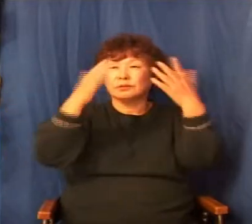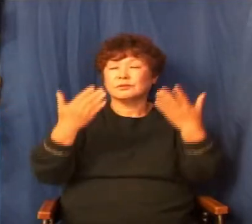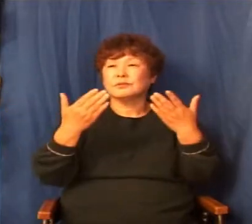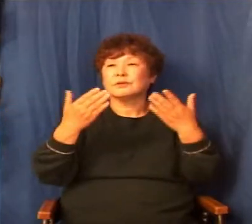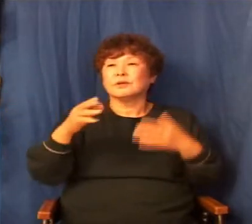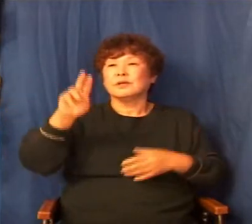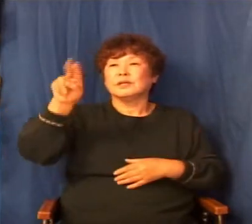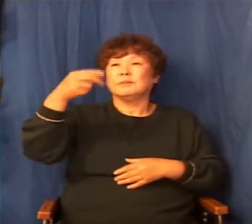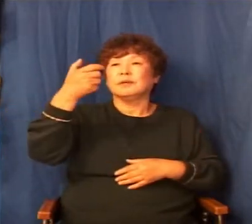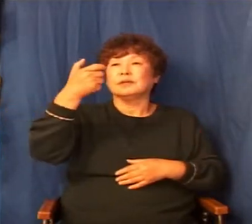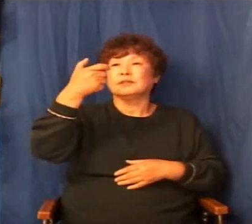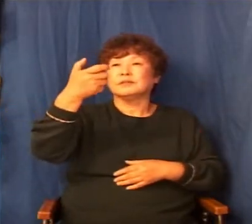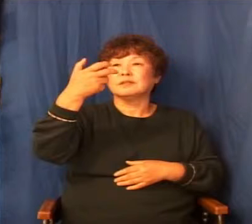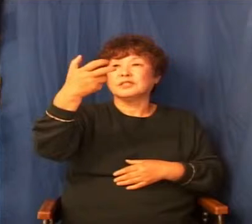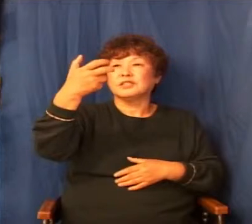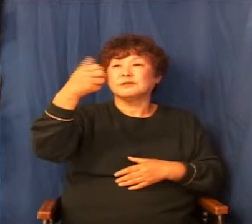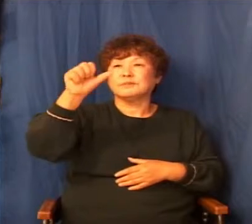어떻게 보겠어요